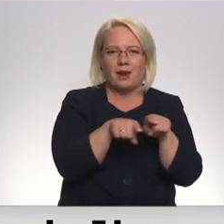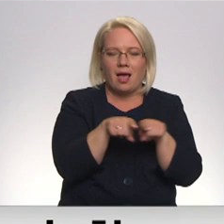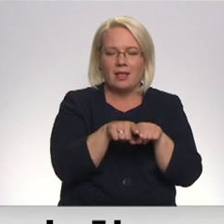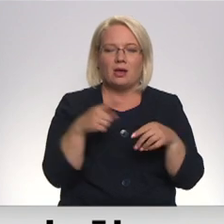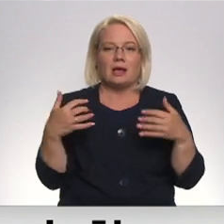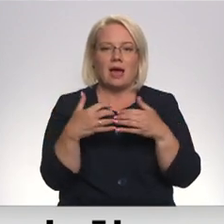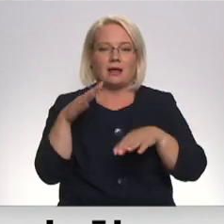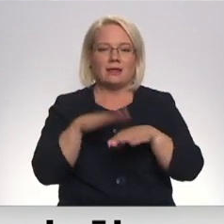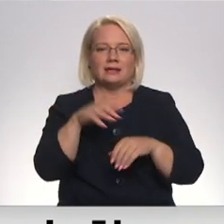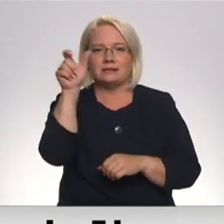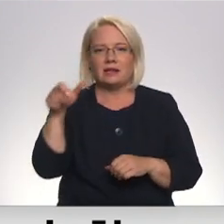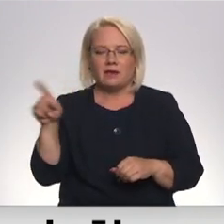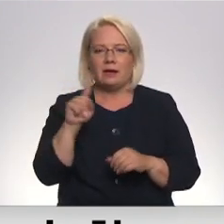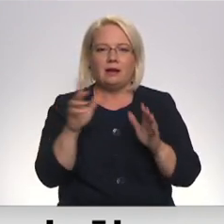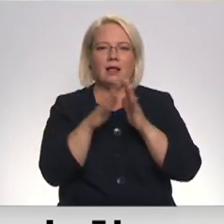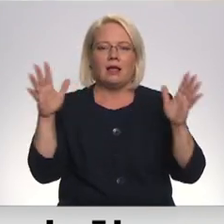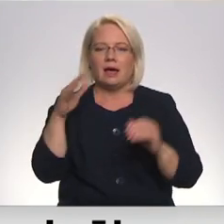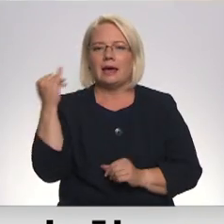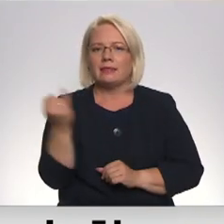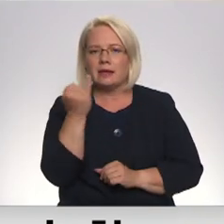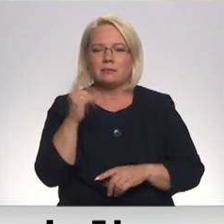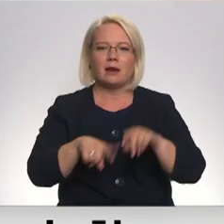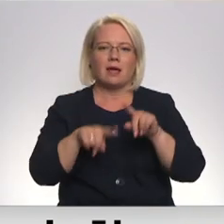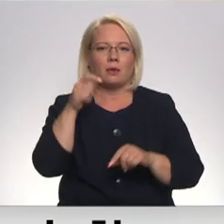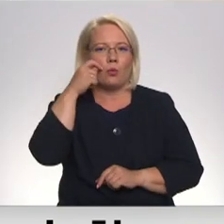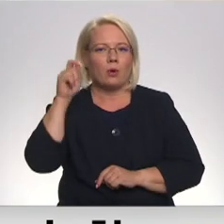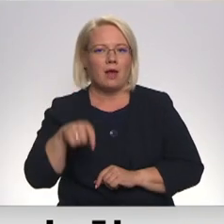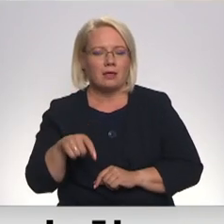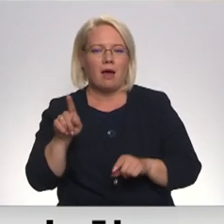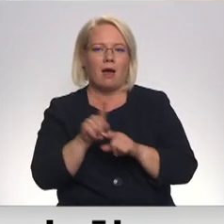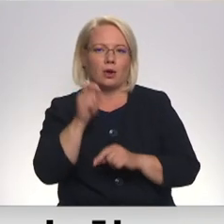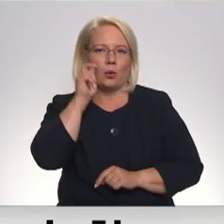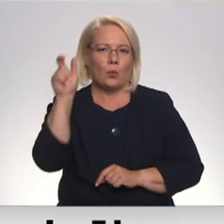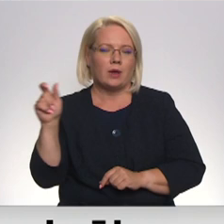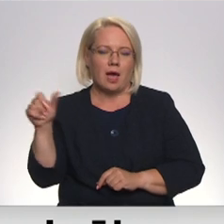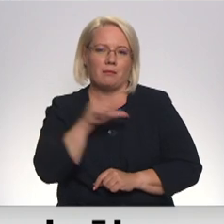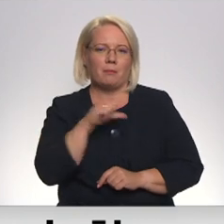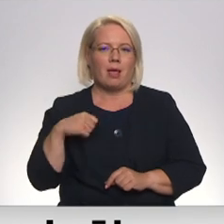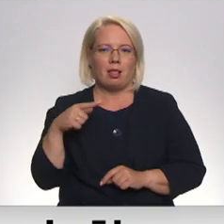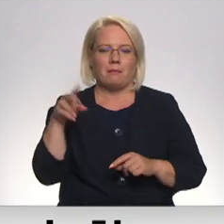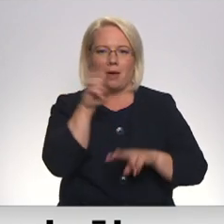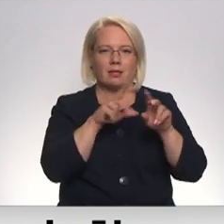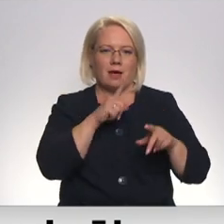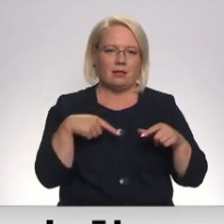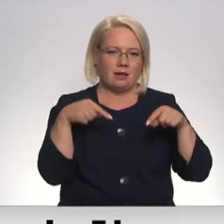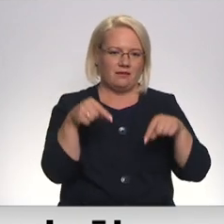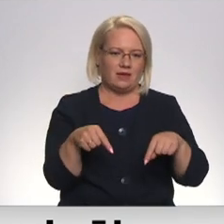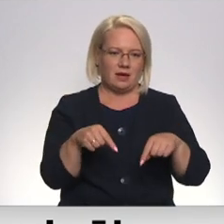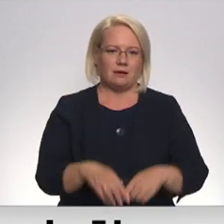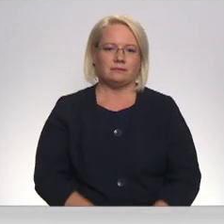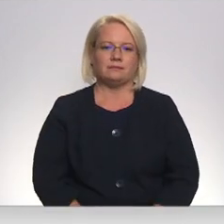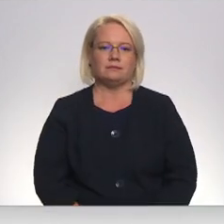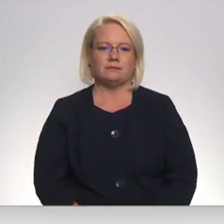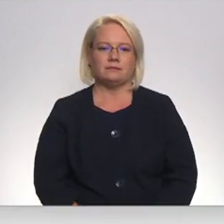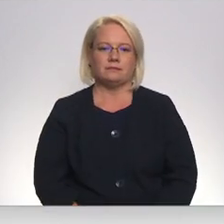karadēļa cilvēkiem ir lielāka interese gan par radiem Ukrainā, gan Ukraņiem par savām sāknēm Latvijā. No tā reidījuma gaida